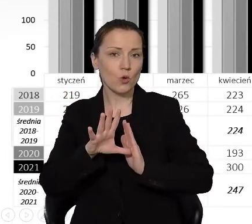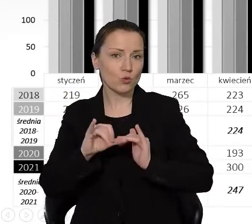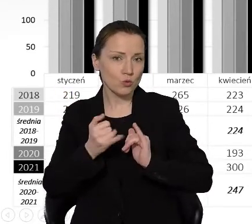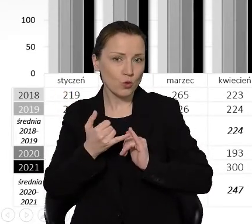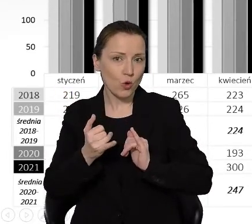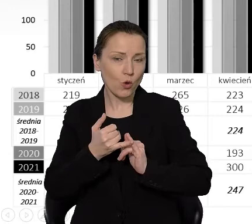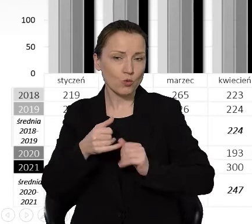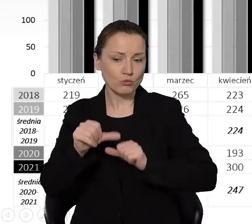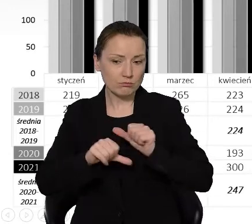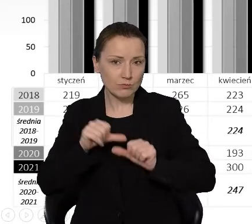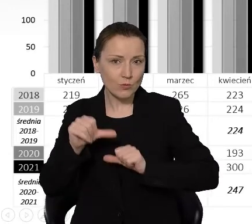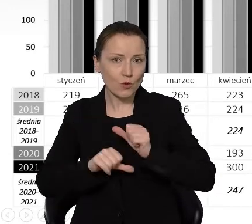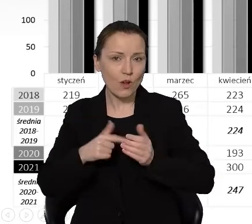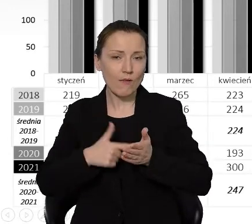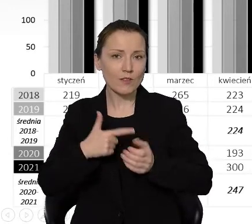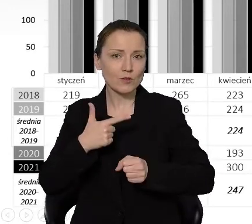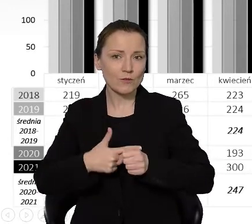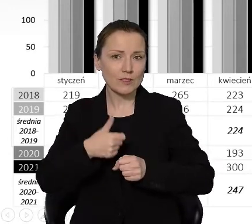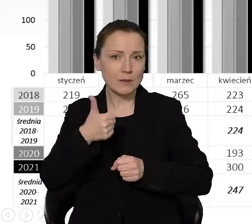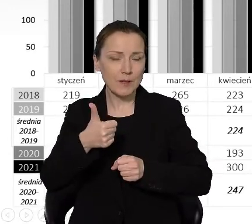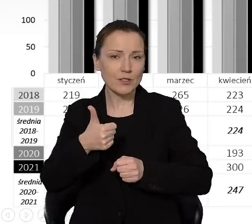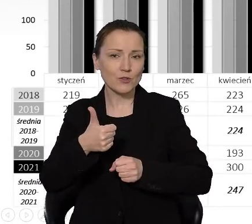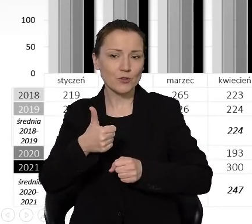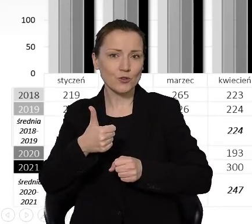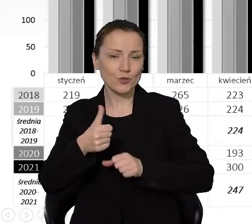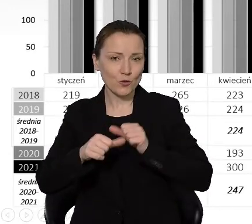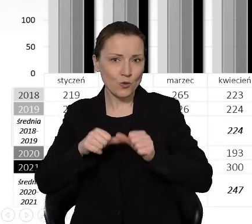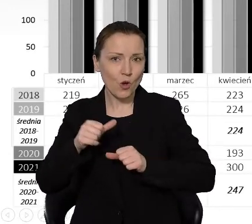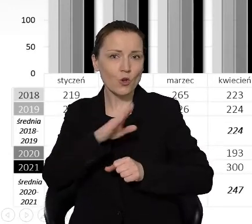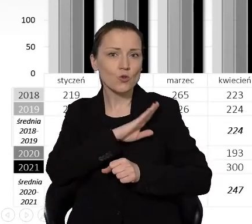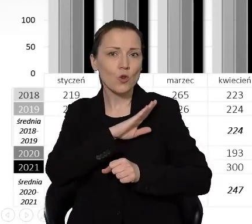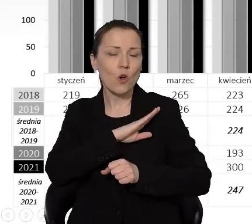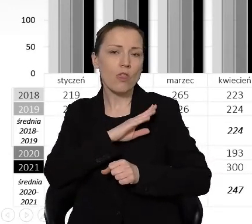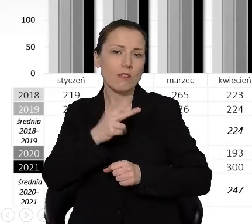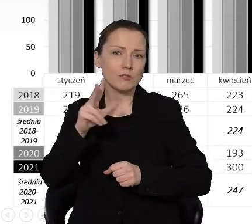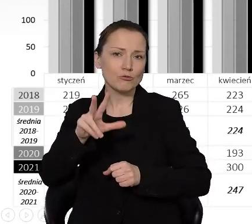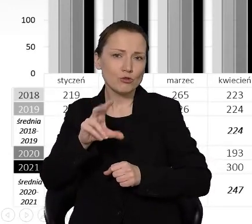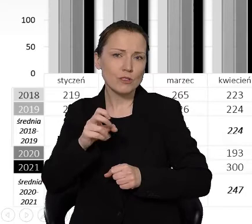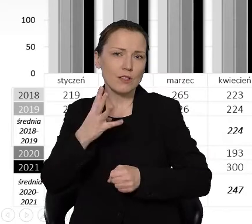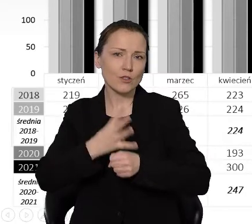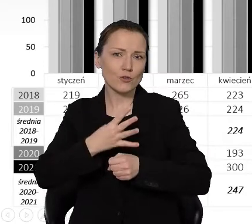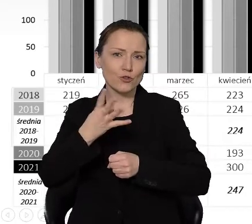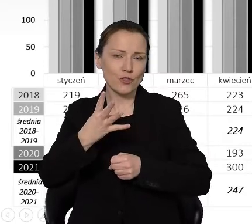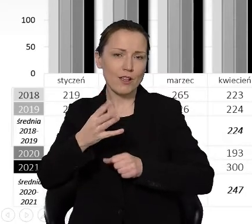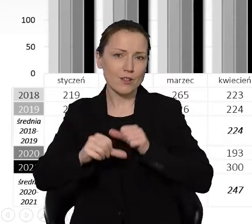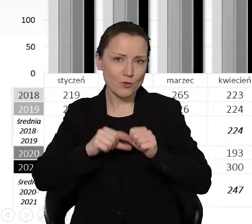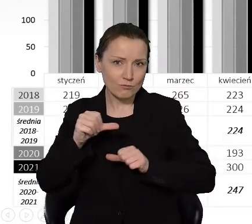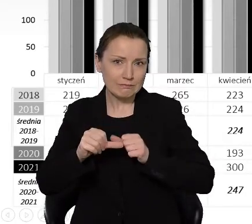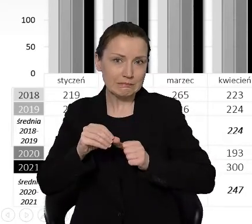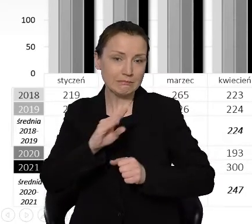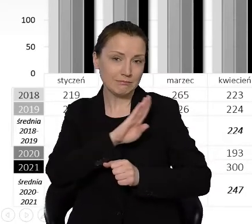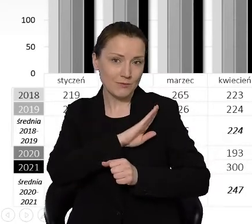2021 roku 344 zgony. W prawdzie w grudniu roku 2020